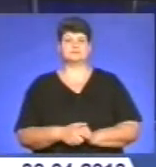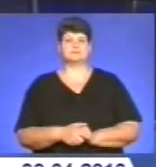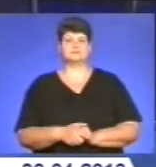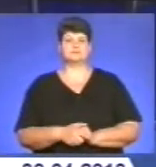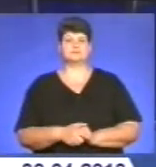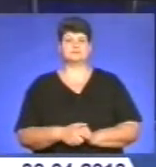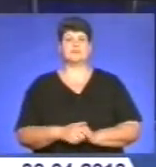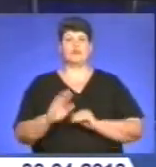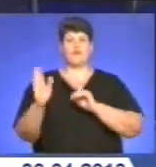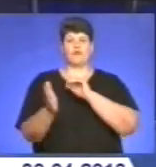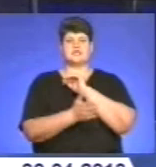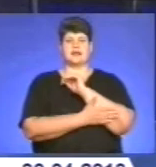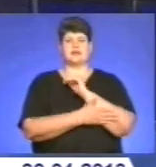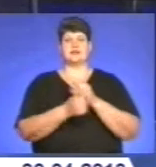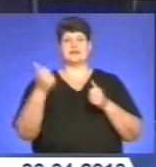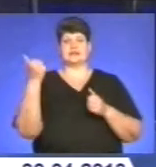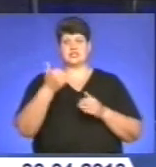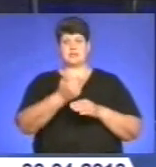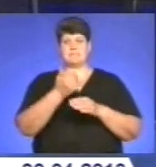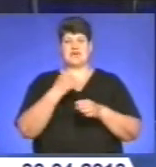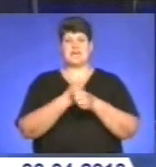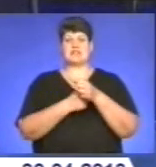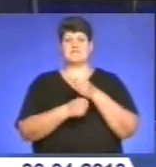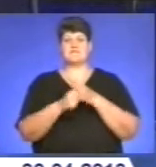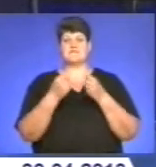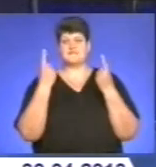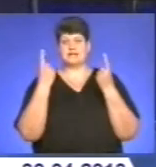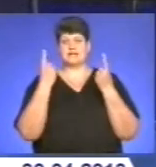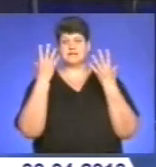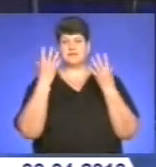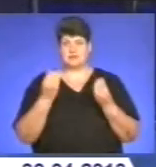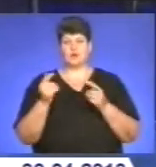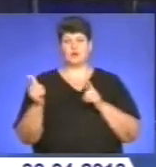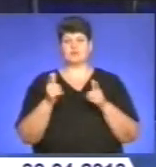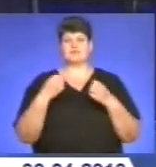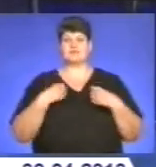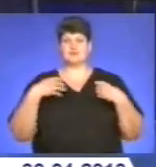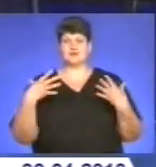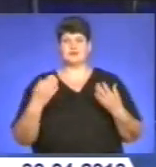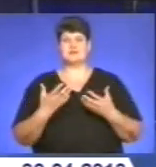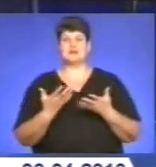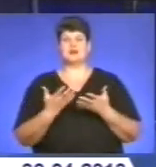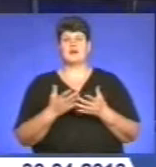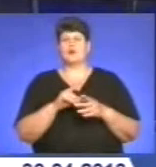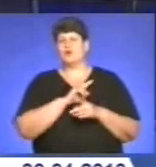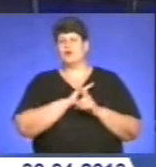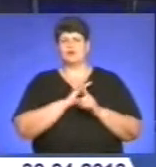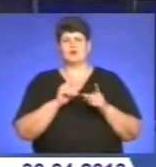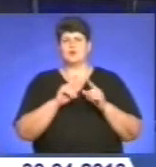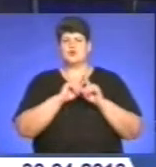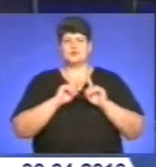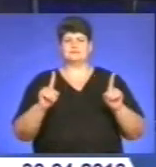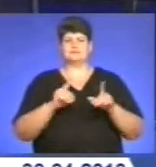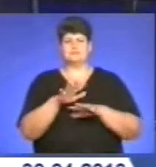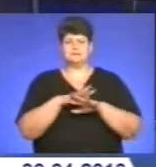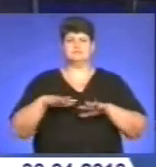В останній тиждень перед Великоднем господині готується до світлого свята. У ці дні особливо гамерно на ринку, адже